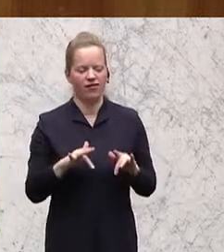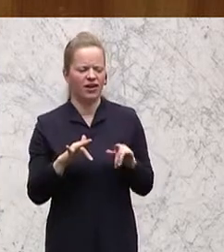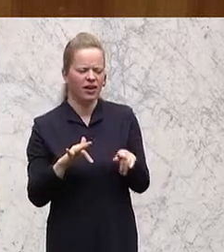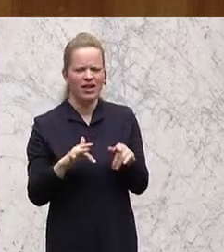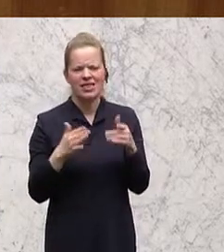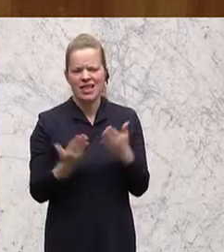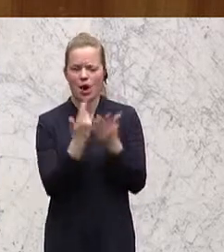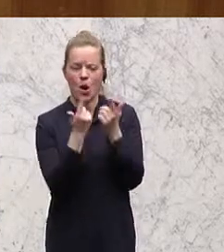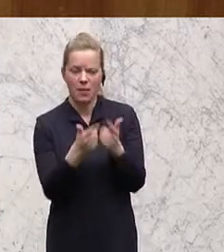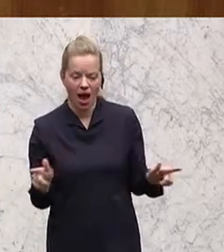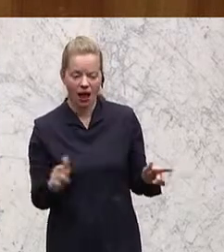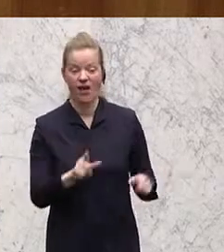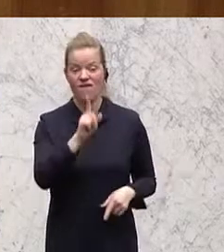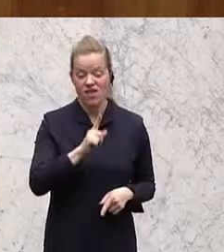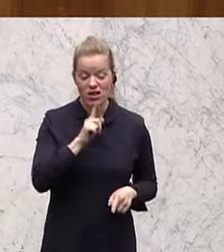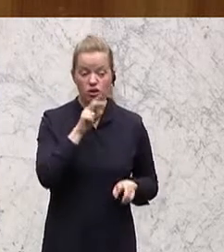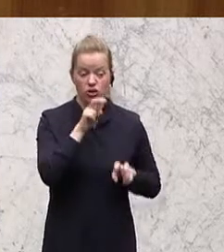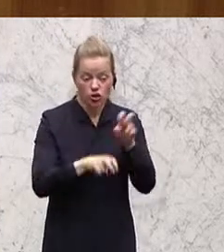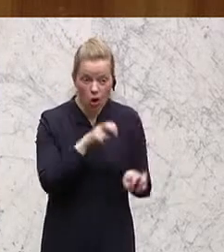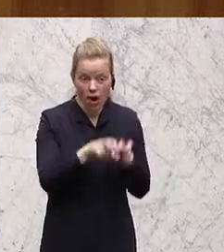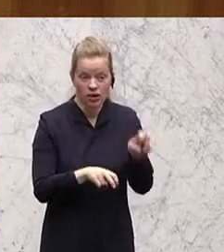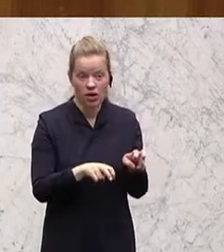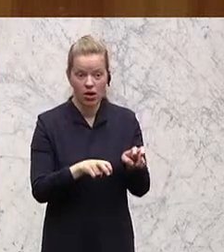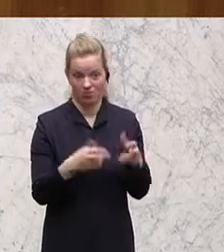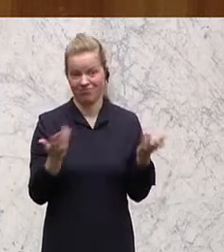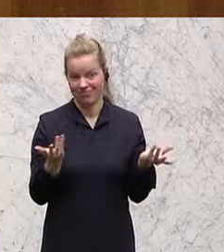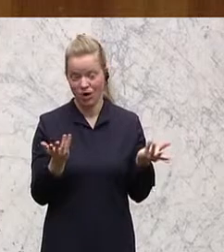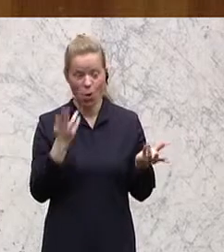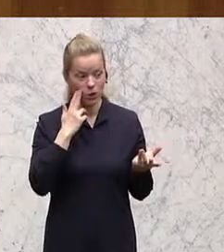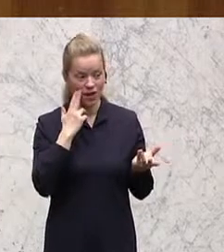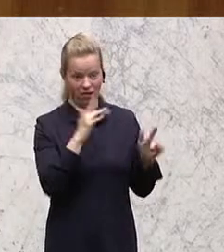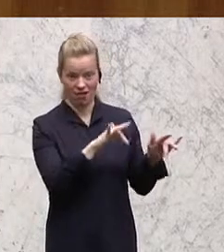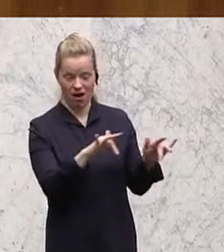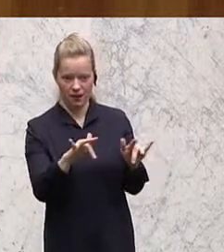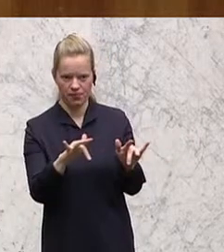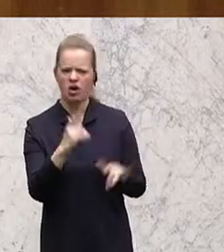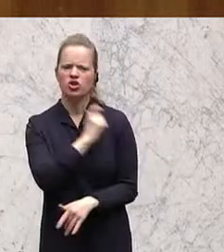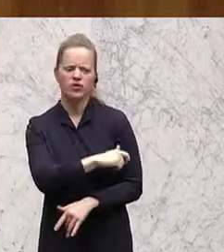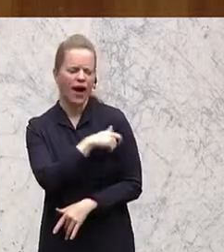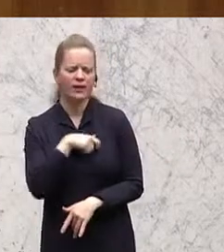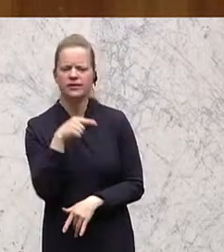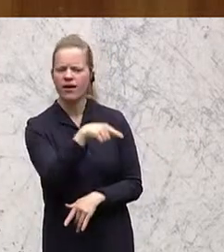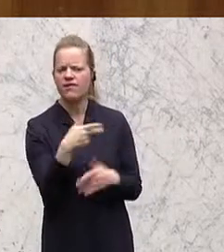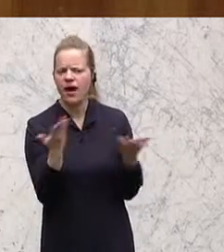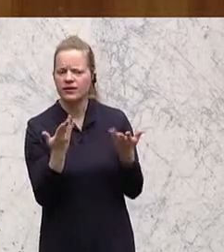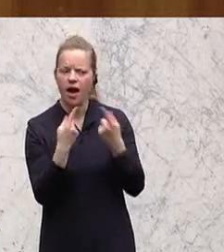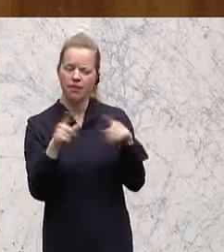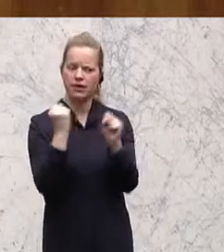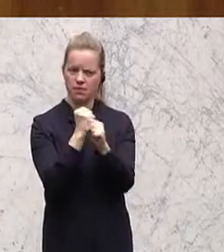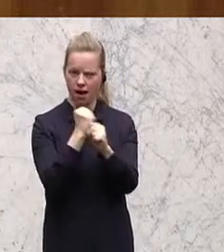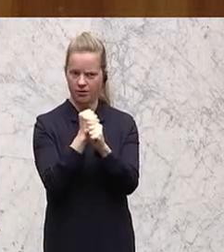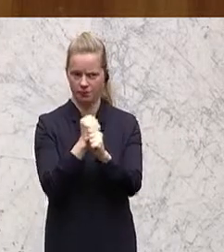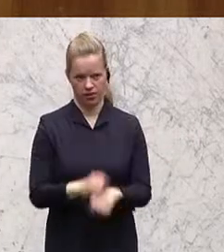niedrigen Steuern und Konzernen sogar auch noch. Was macht denn die Schweiz anders? Die Schweiz setzt andere Prioritäten.